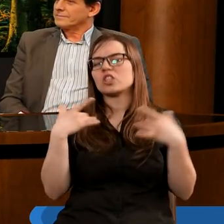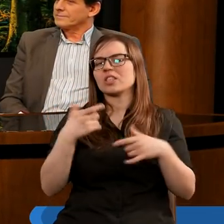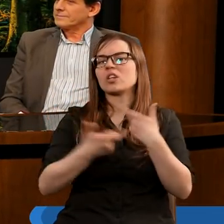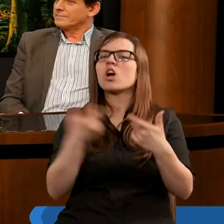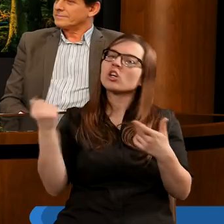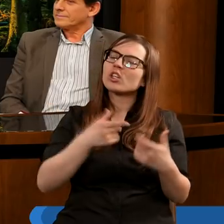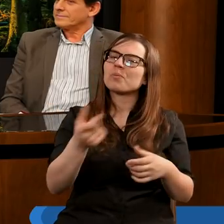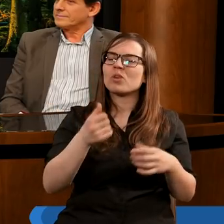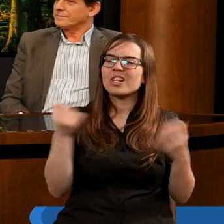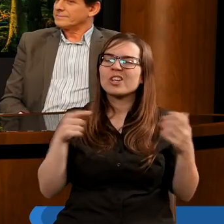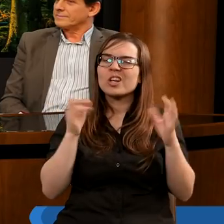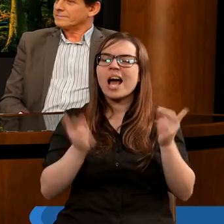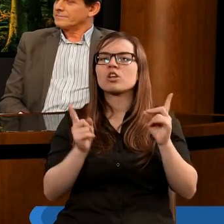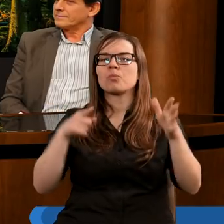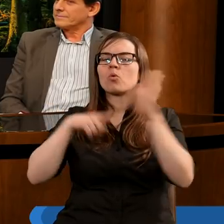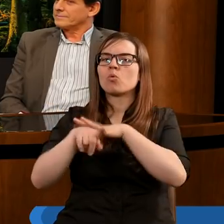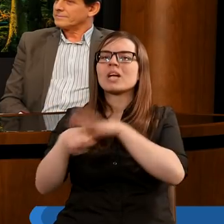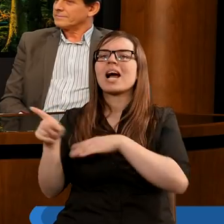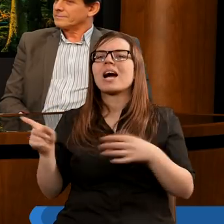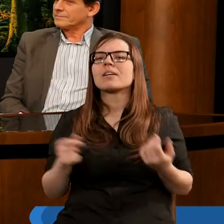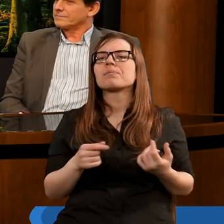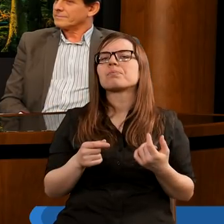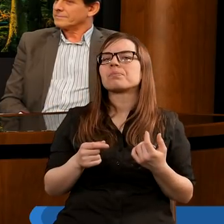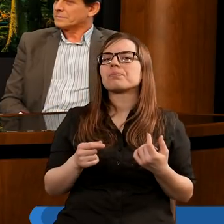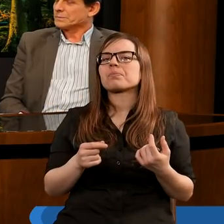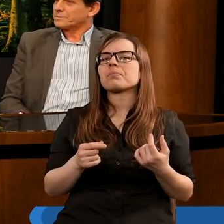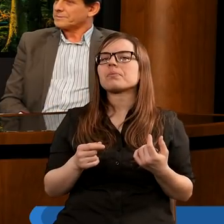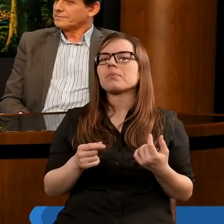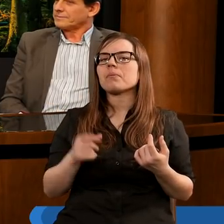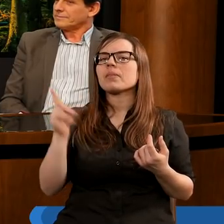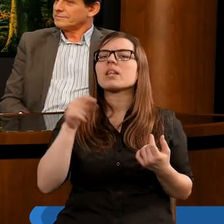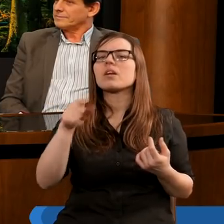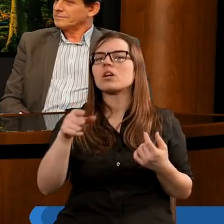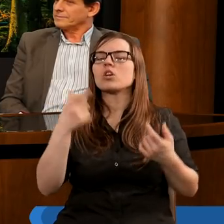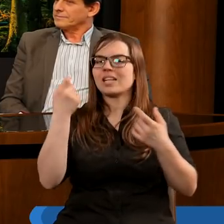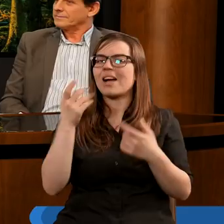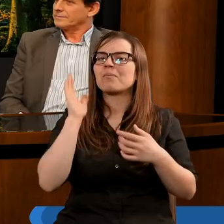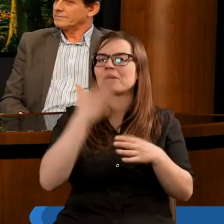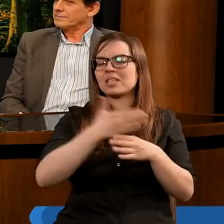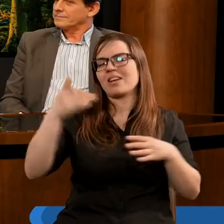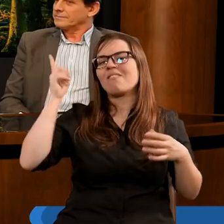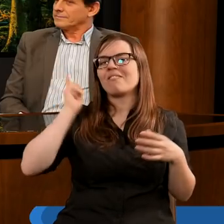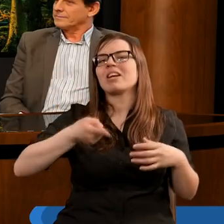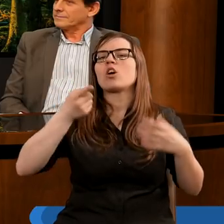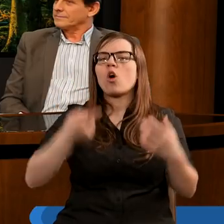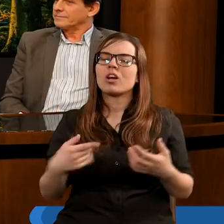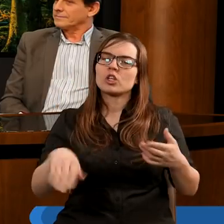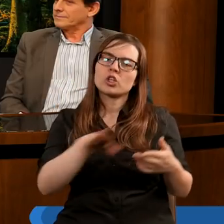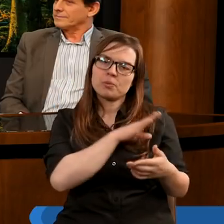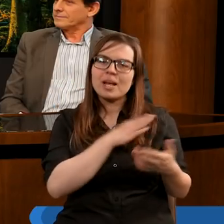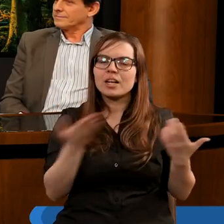Babilon, z którego trzeba jak najszybciej uciekać, bo ta łódź właśnie tonie, bo już za chwilę będzie wyrok